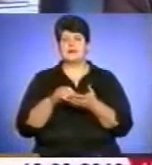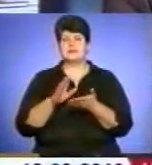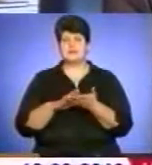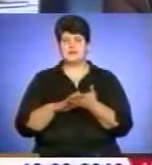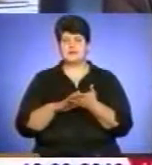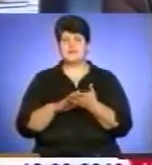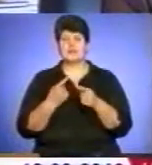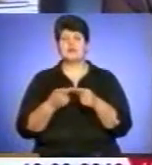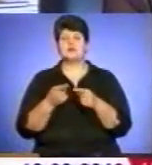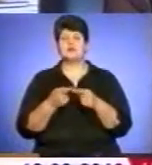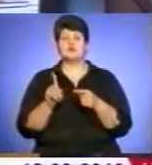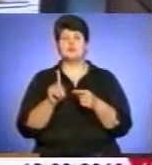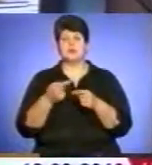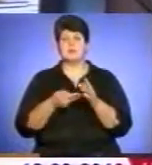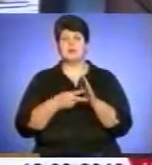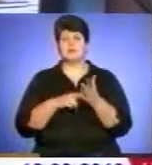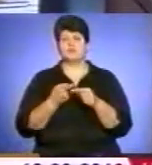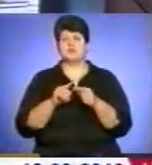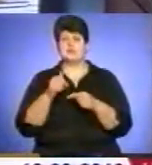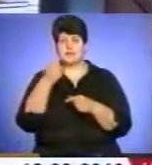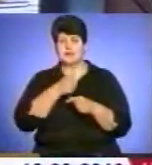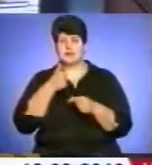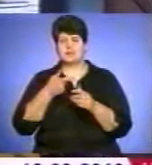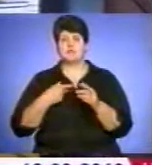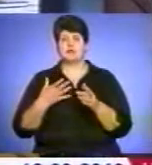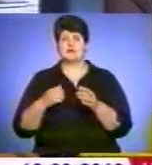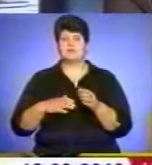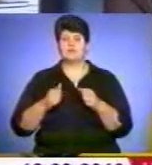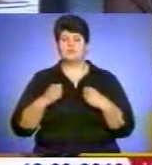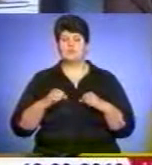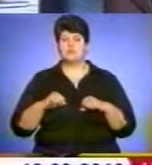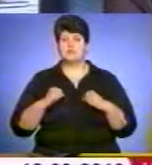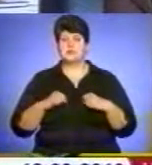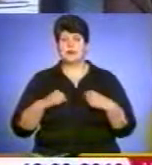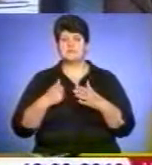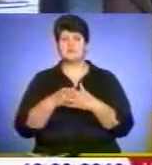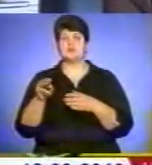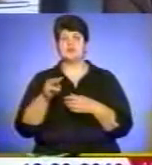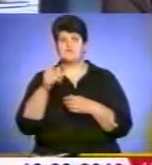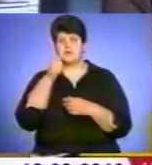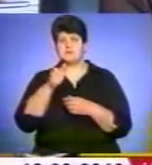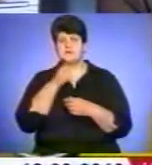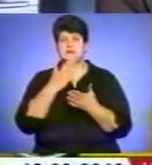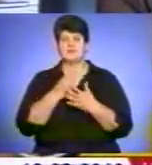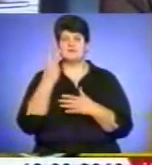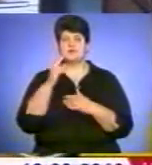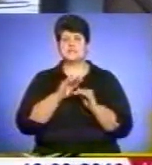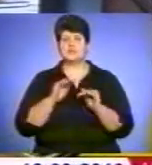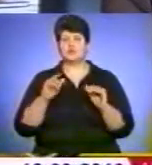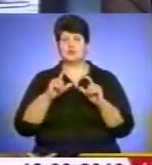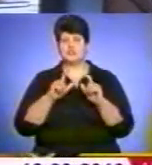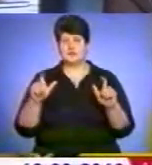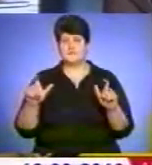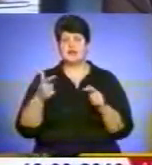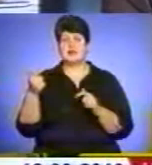плануємо на цей рік? Ми постараємося до травня місяця. У нас є два садочки, це в ГАІ